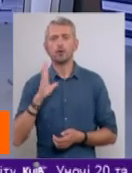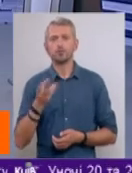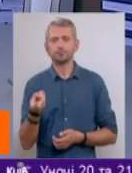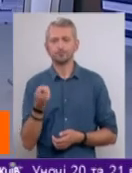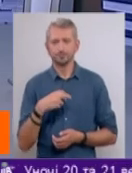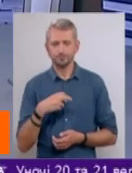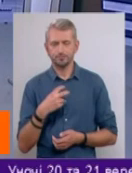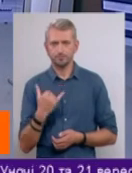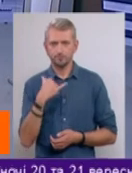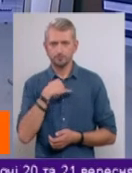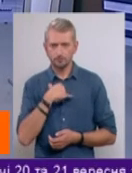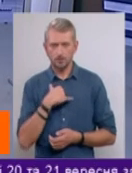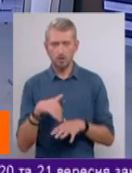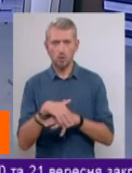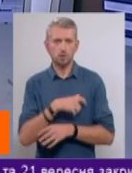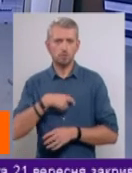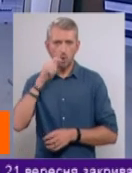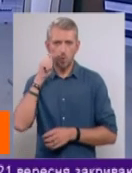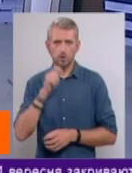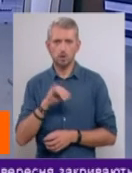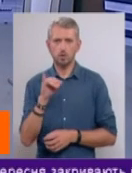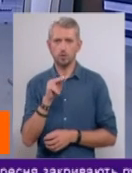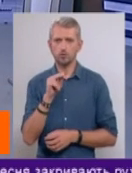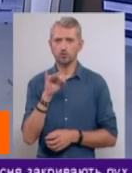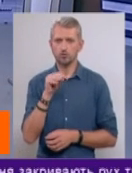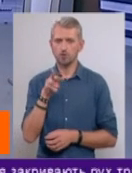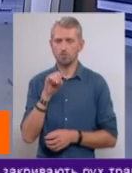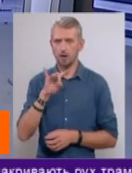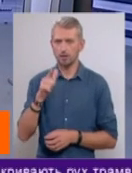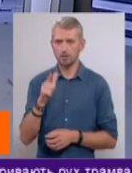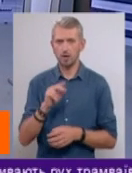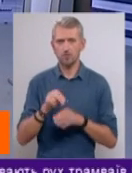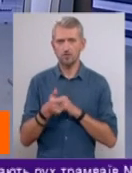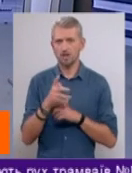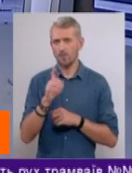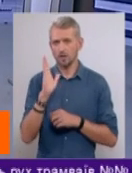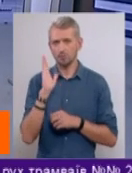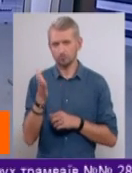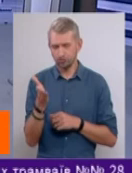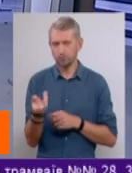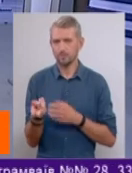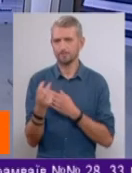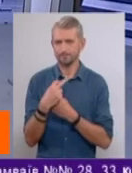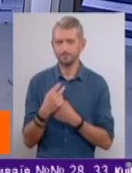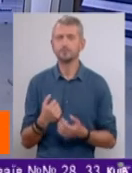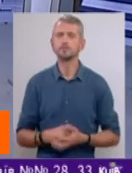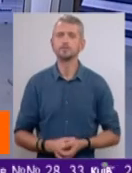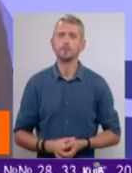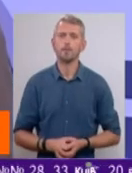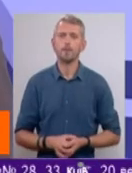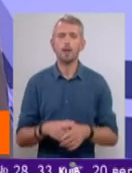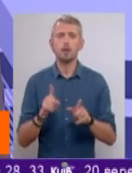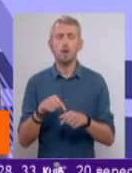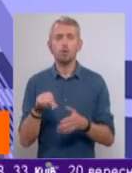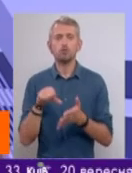студії. До нашої студії має долучитися народний депутат України Юрій Чижмар. Через кілька хвилин він до нас таки долучиться. Також